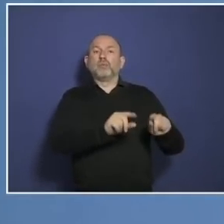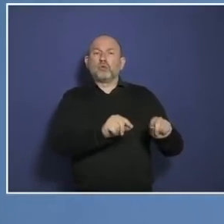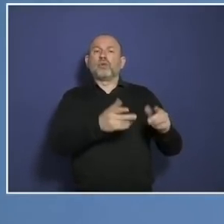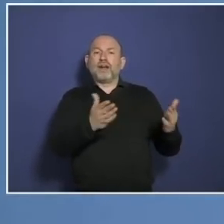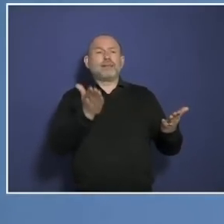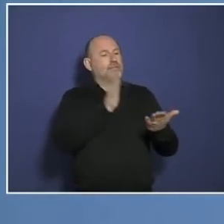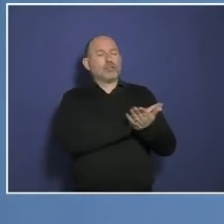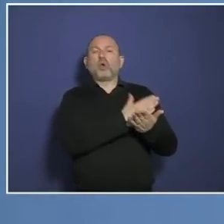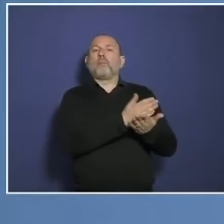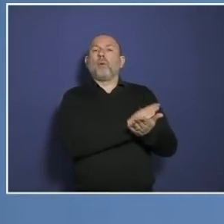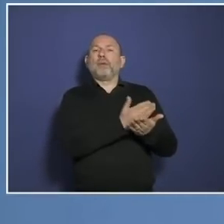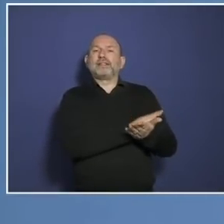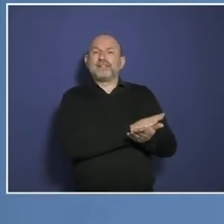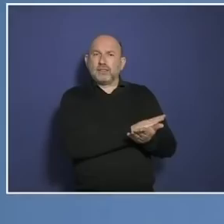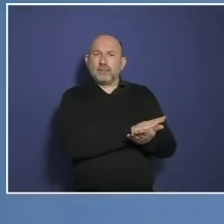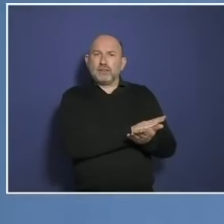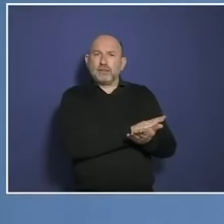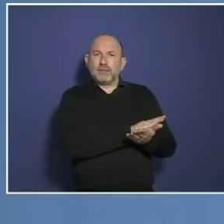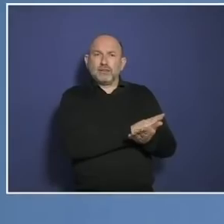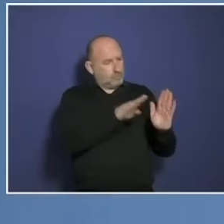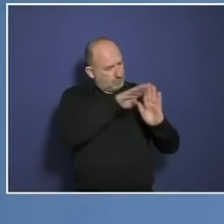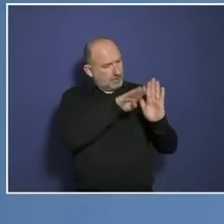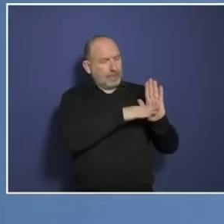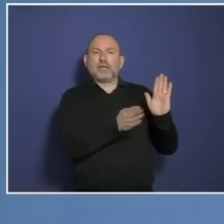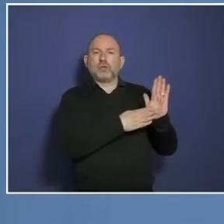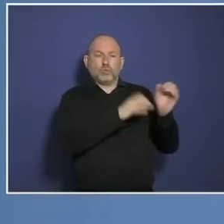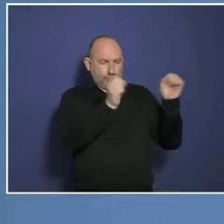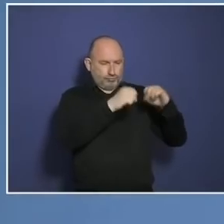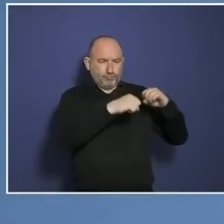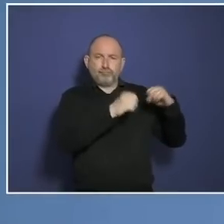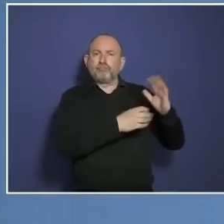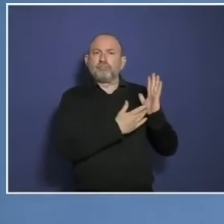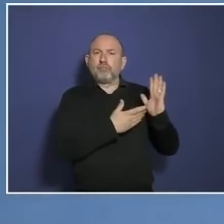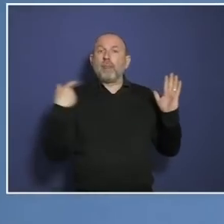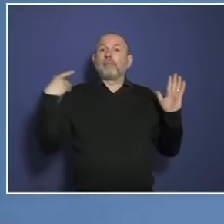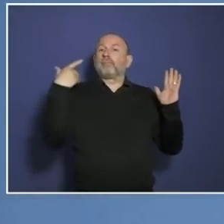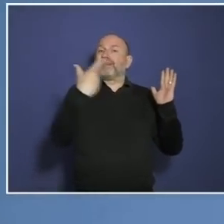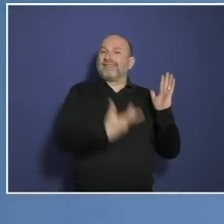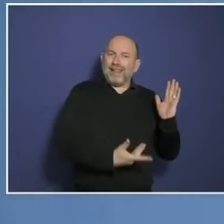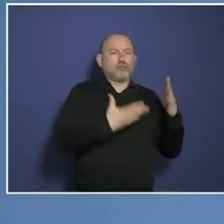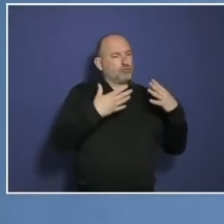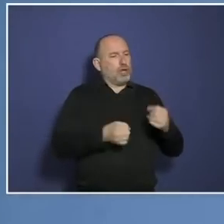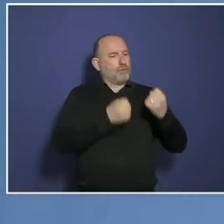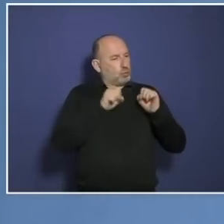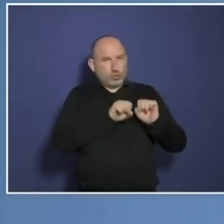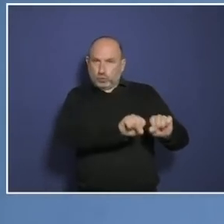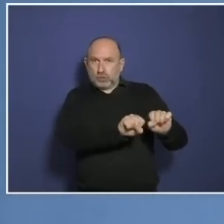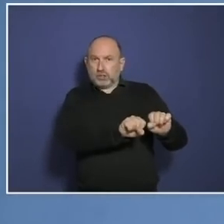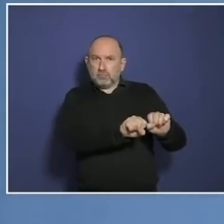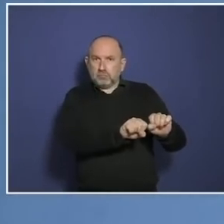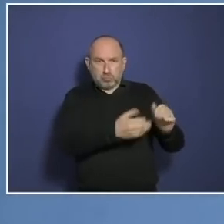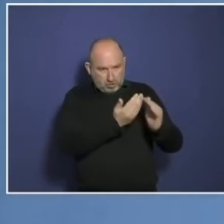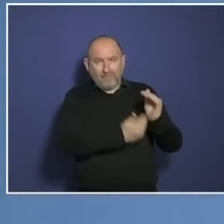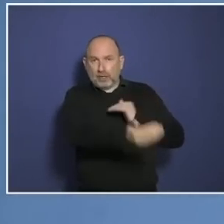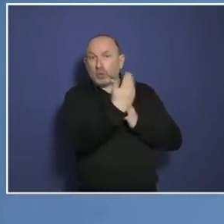Schmerzgrenze. Wenn ich ein Video wie dieses mache, dann muss ich ganz ehrlich sagen, in diesem Moment fühle ich eine Erleichterung, dass ich nicht mehr in der Bundespressekonferenz bin